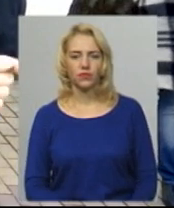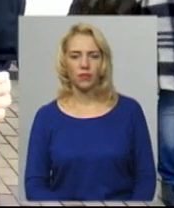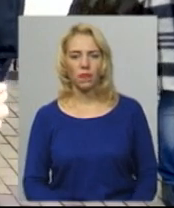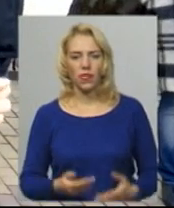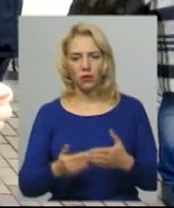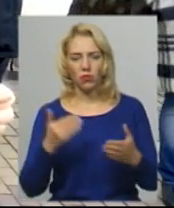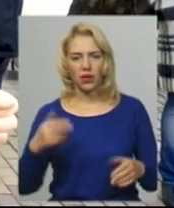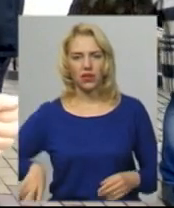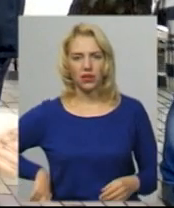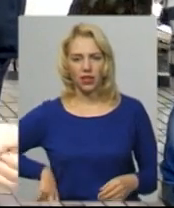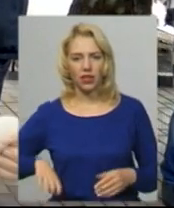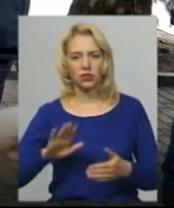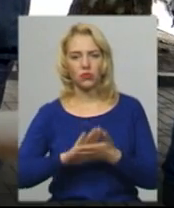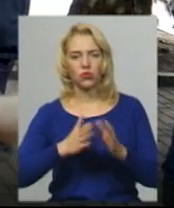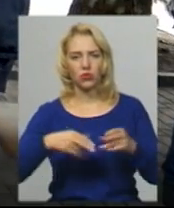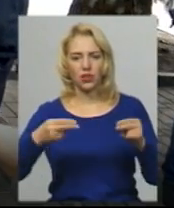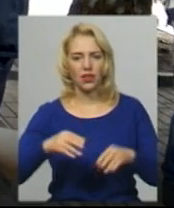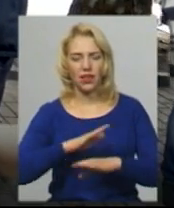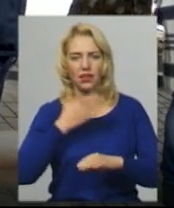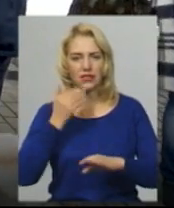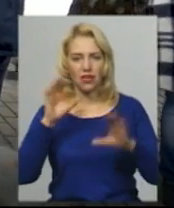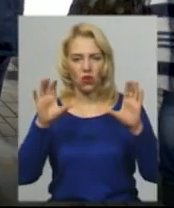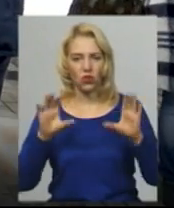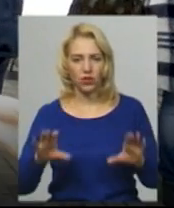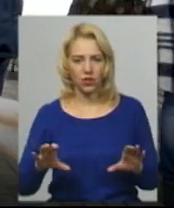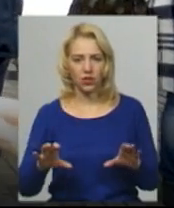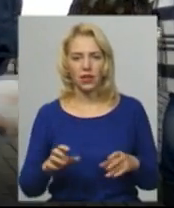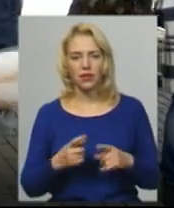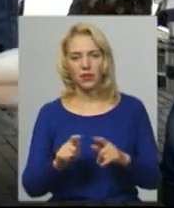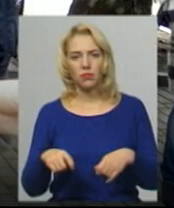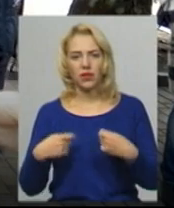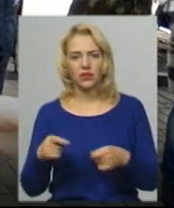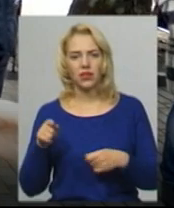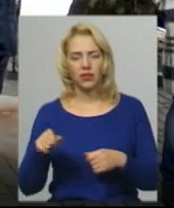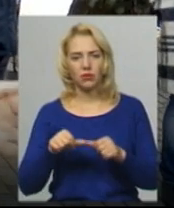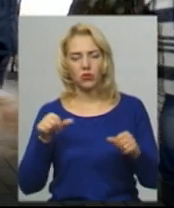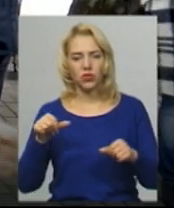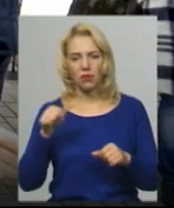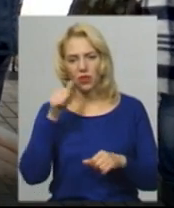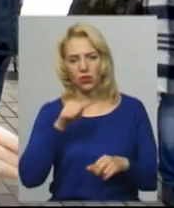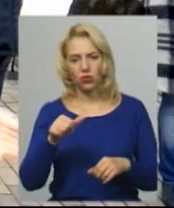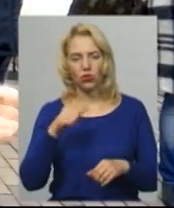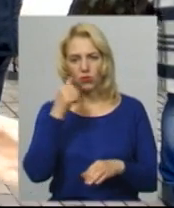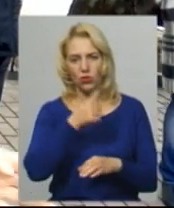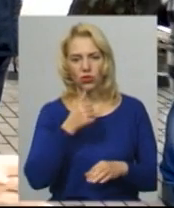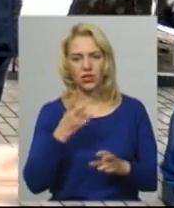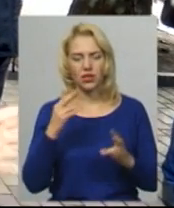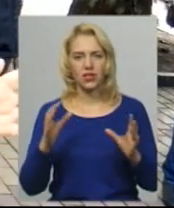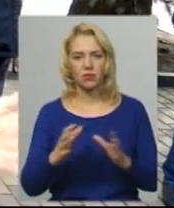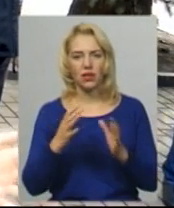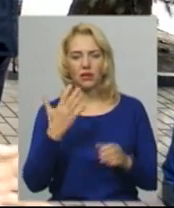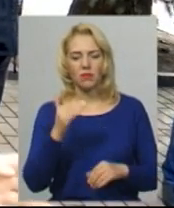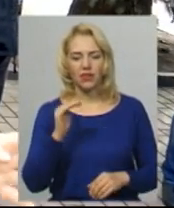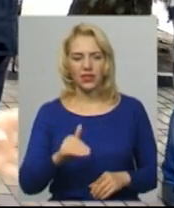Попередній директор заключив незаконний договор з цією фірмою, передали їм, що позаминулому році на зберігання 5 тисяч тонн зерна,